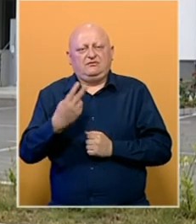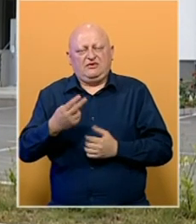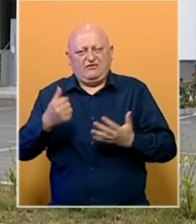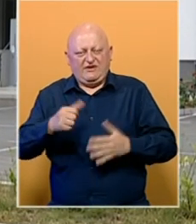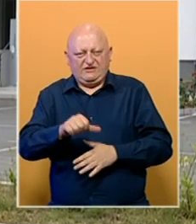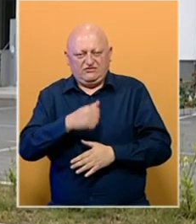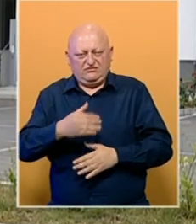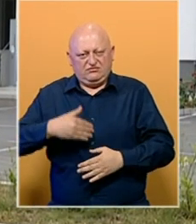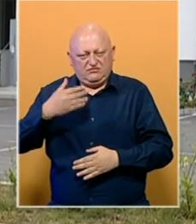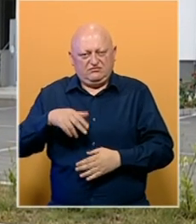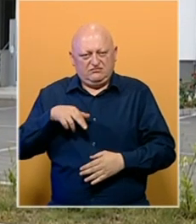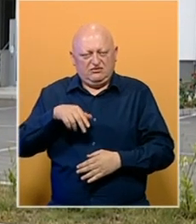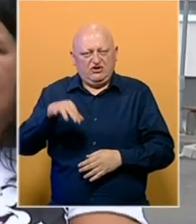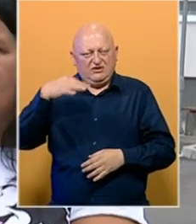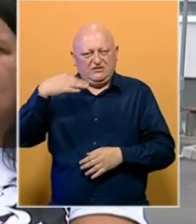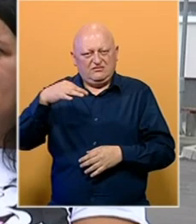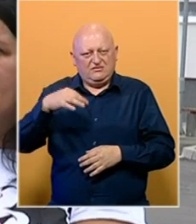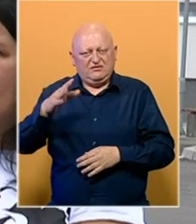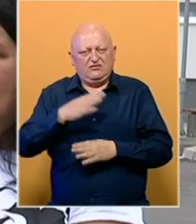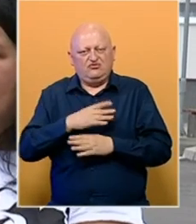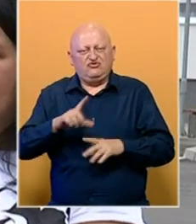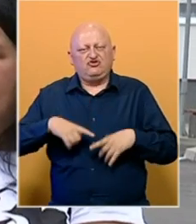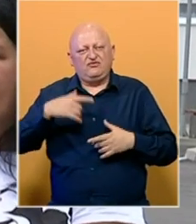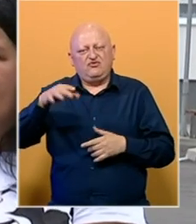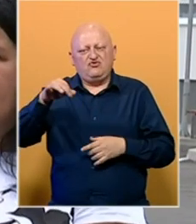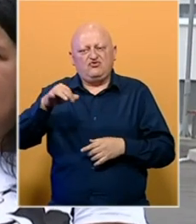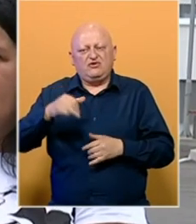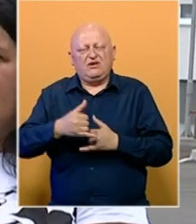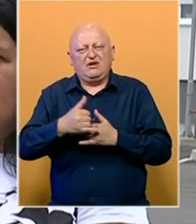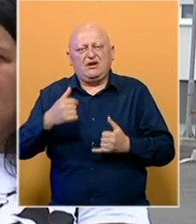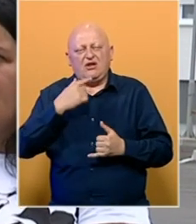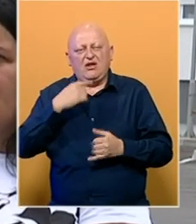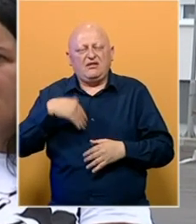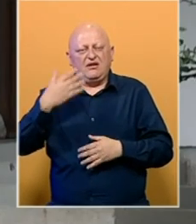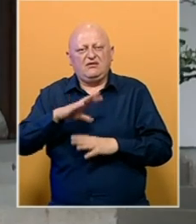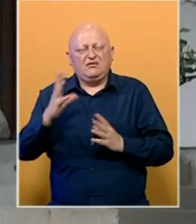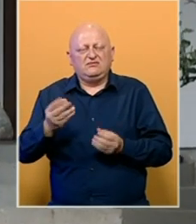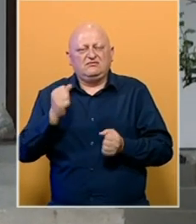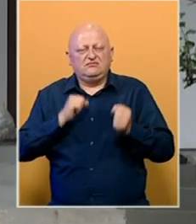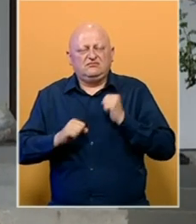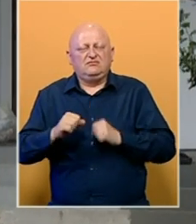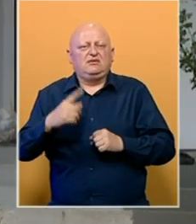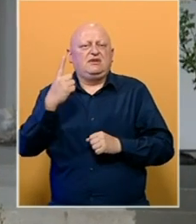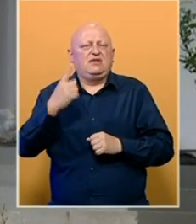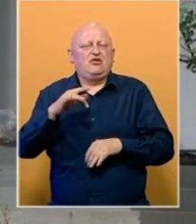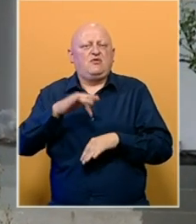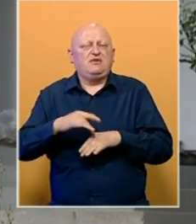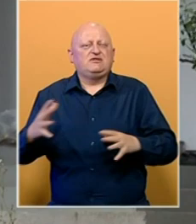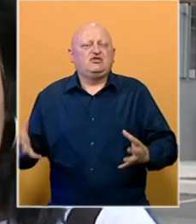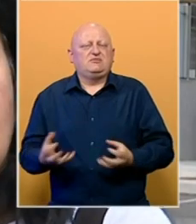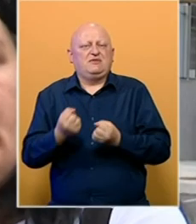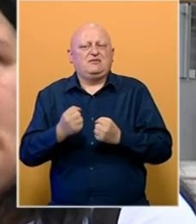26 godina nakon dolazka iz Srebrenice, Zuhdija živi u Tuzli, gradu koji joj je nakon svega pretrpljenoga bio jedino mjesto